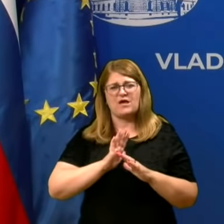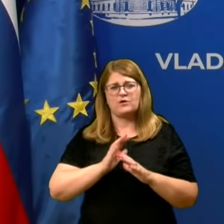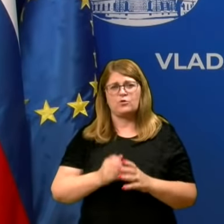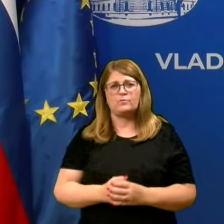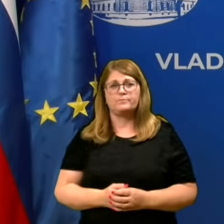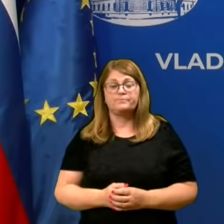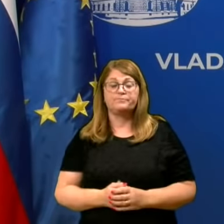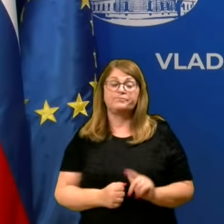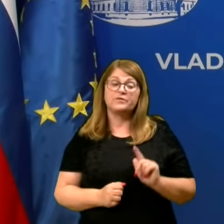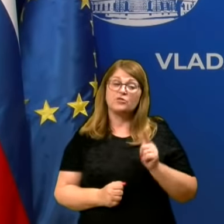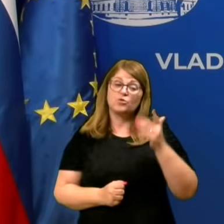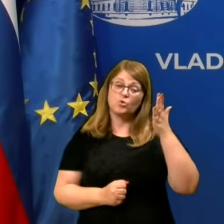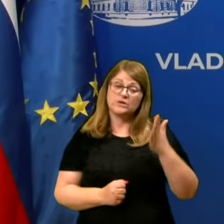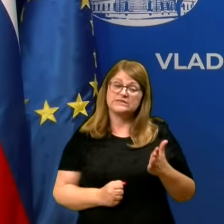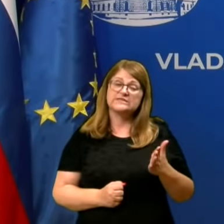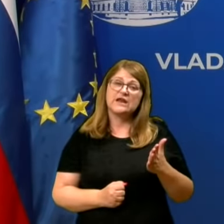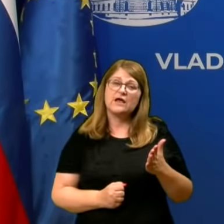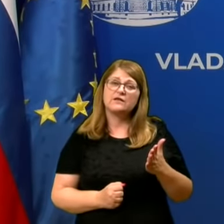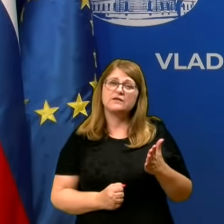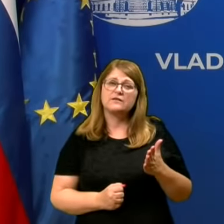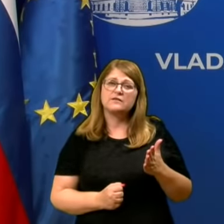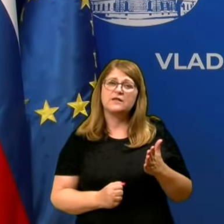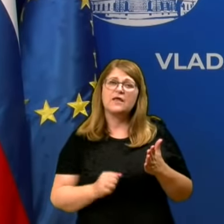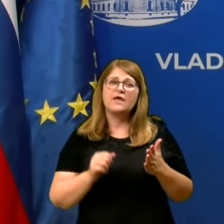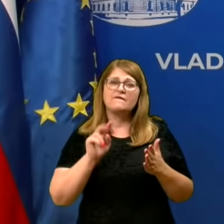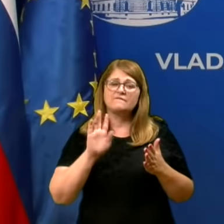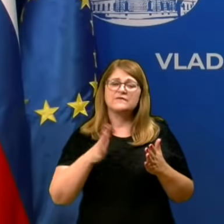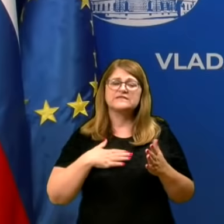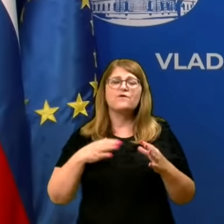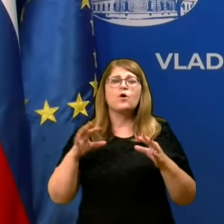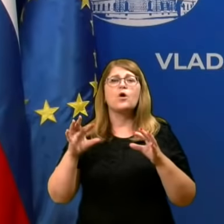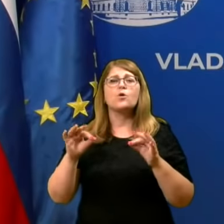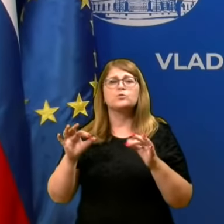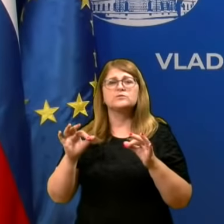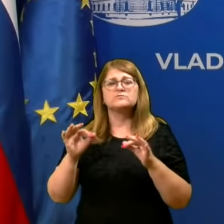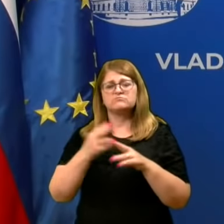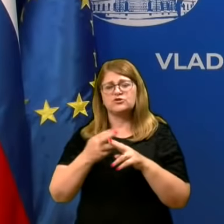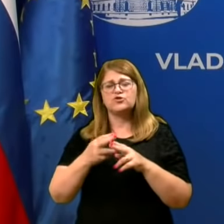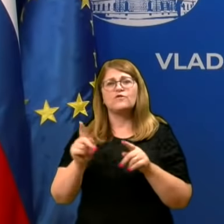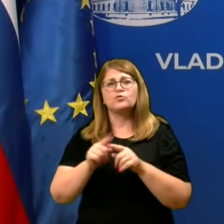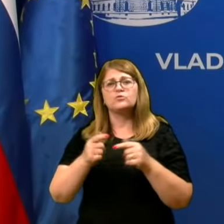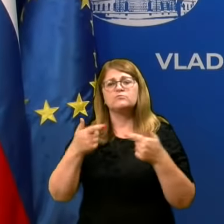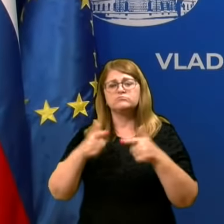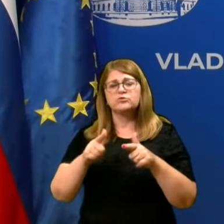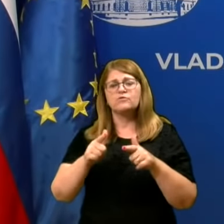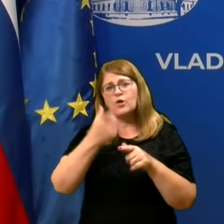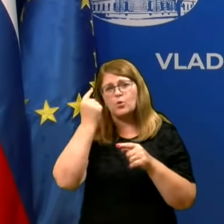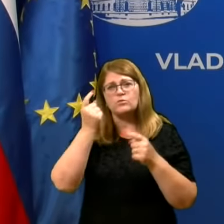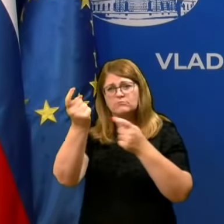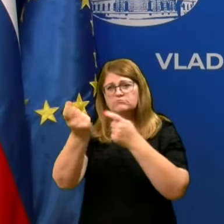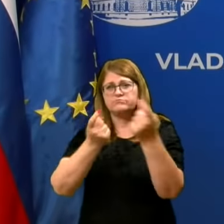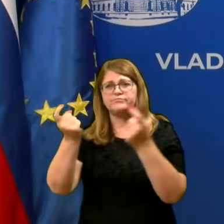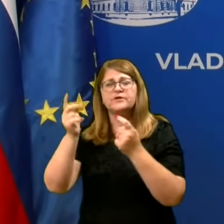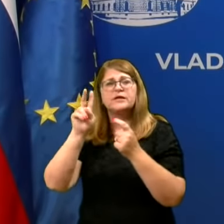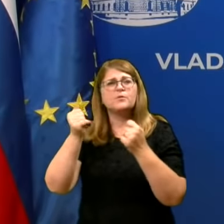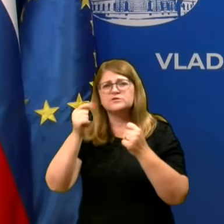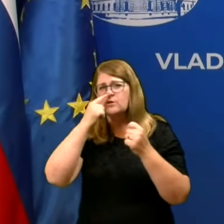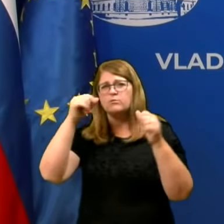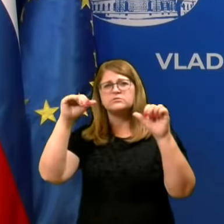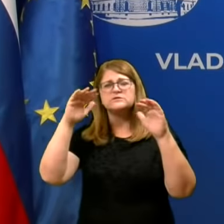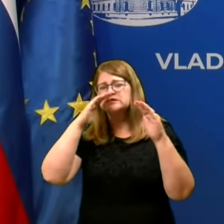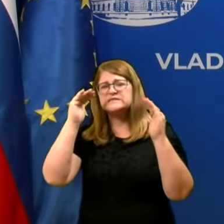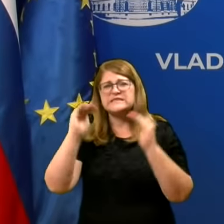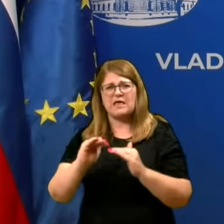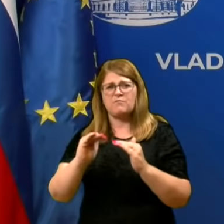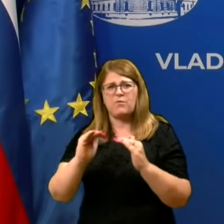Na drugi strani je pa res, da oni v svoje vzemlje spuščajo tudi državljane nekaterih držav, ki imajo zelo slabo